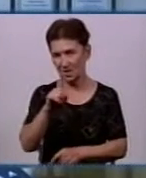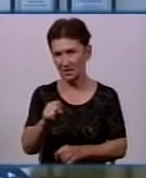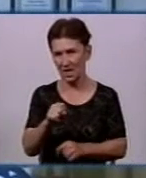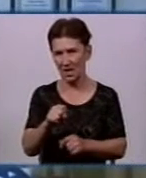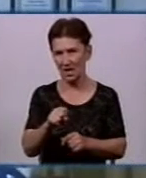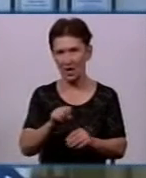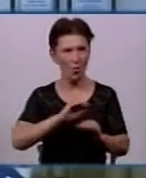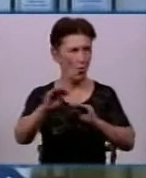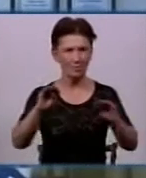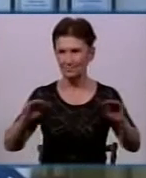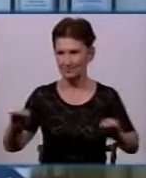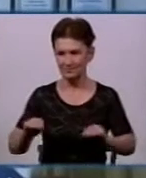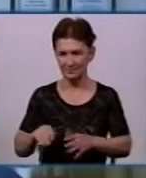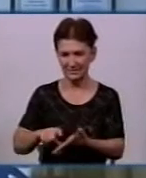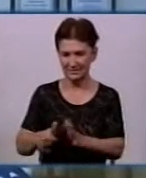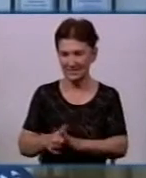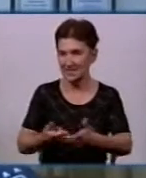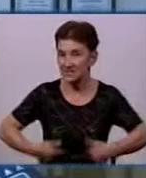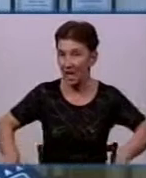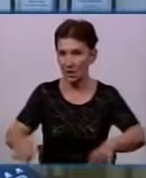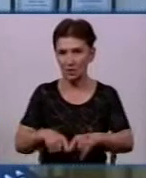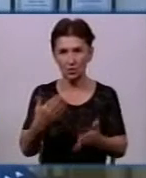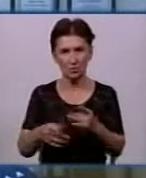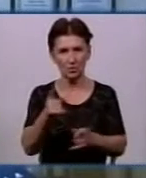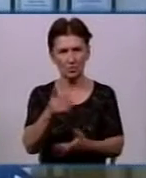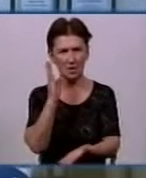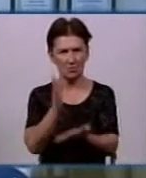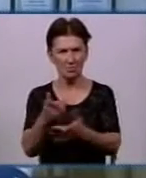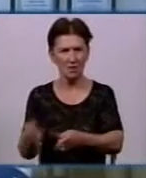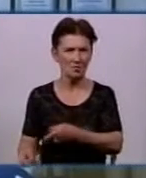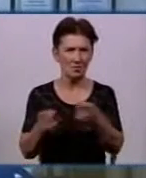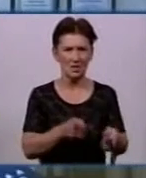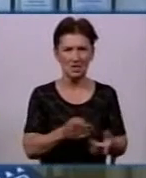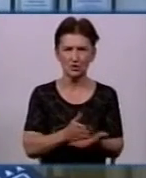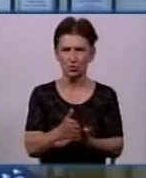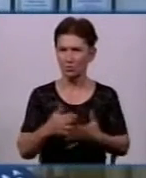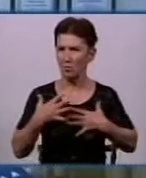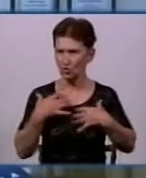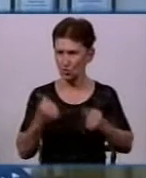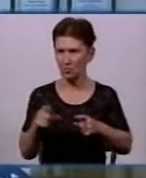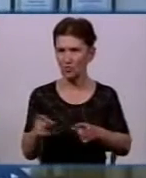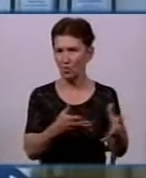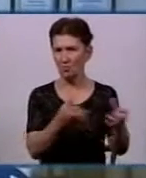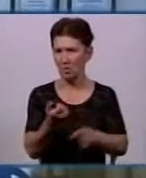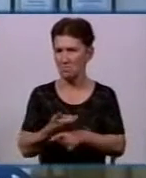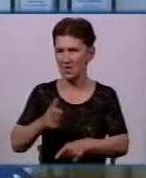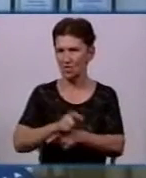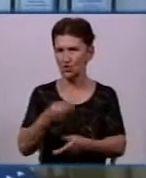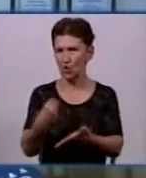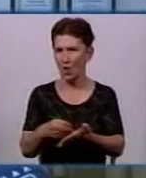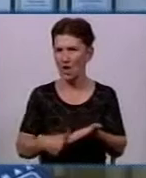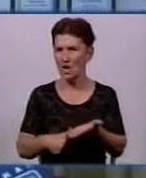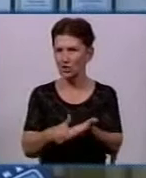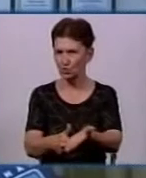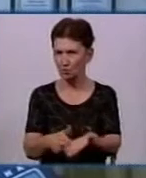Якщо заклад переходить напряму відносини з Національним службою здоров'я, вони отримують більшу суму. Це в середньому